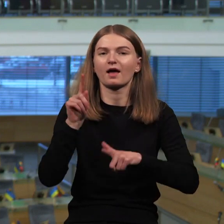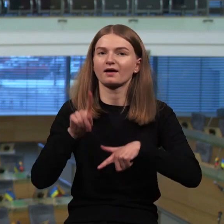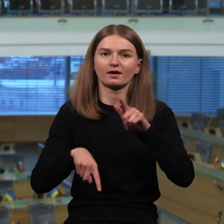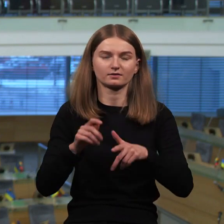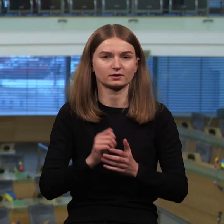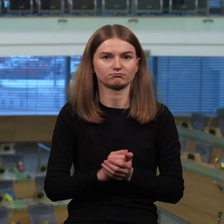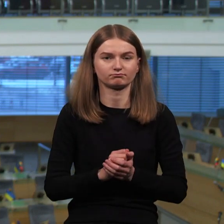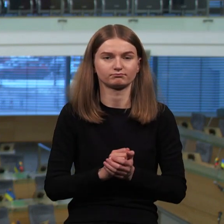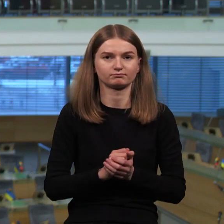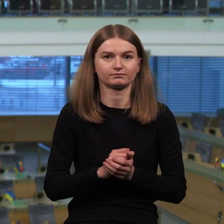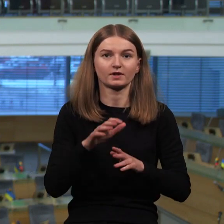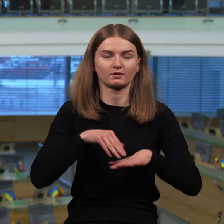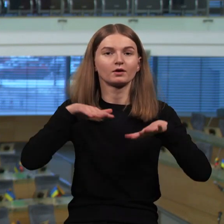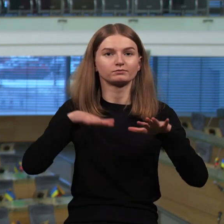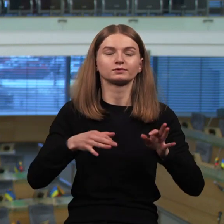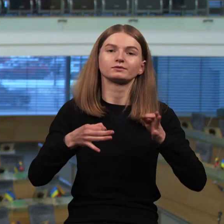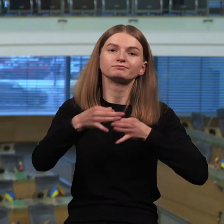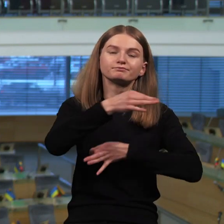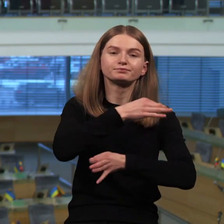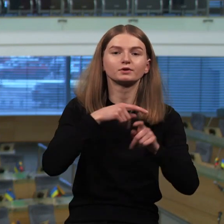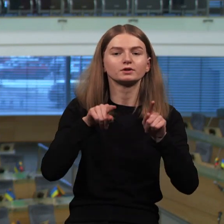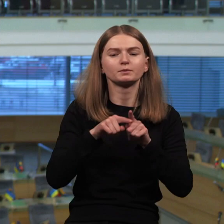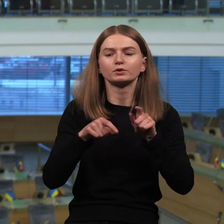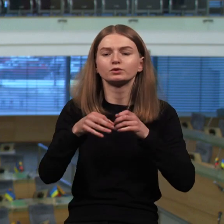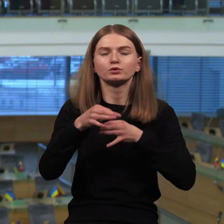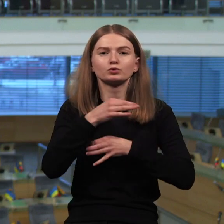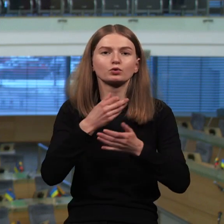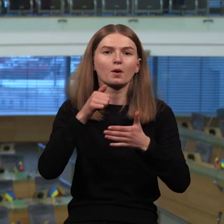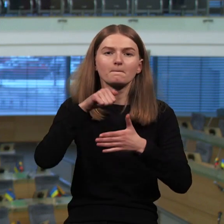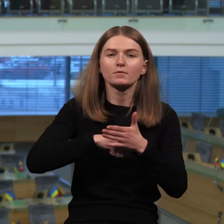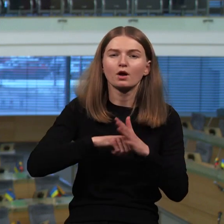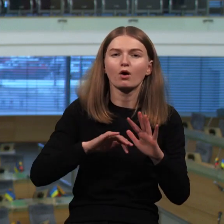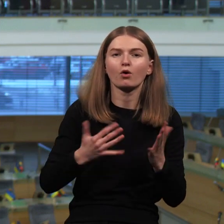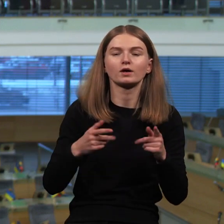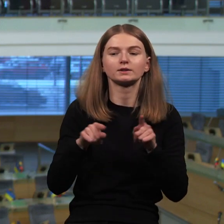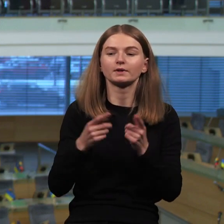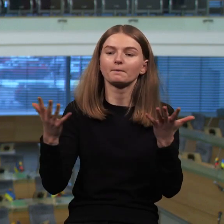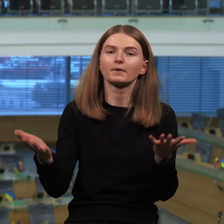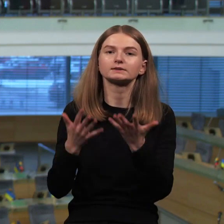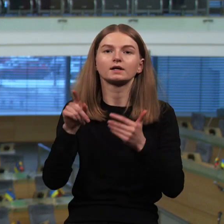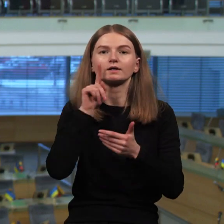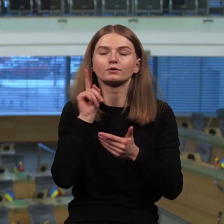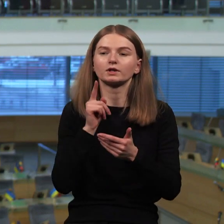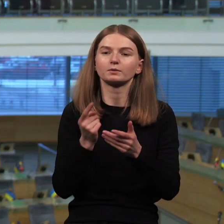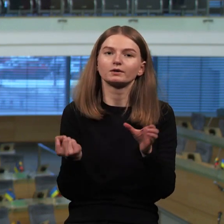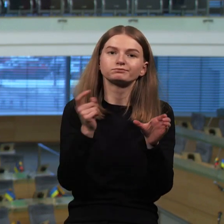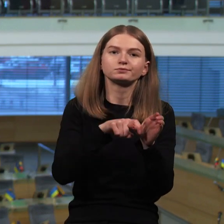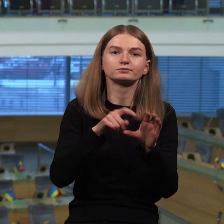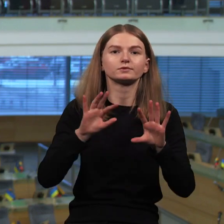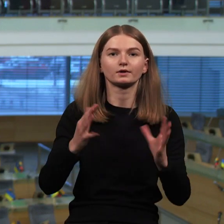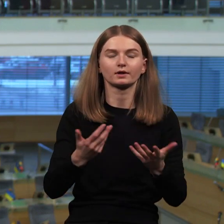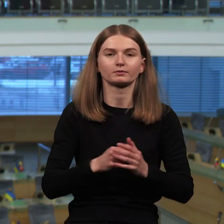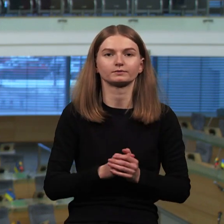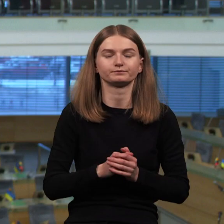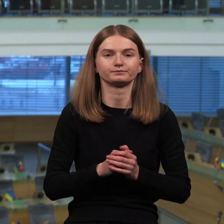nagrinėja tokių tendencijų priežastis ir aptarę galimas paskatinimo priemonės jaunimai. Ižvalgomis dalyjosi politikai,